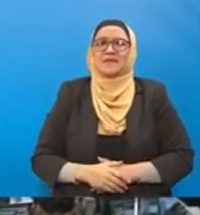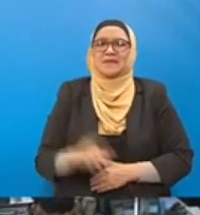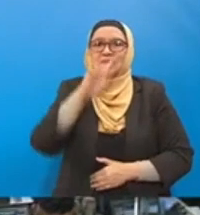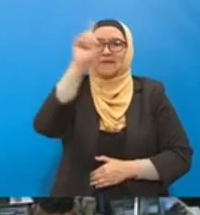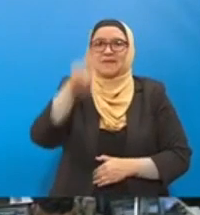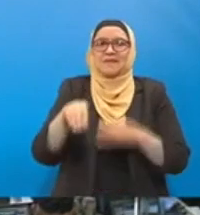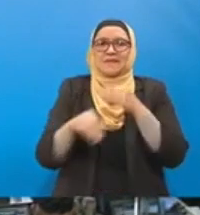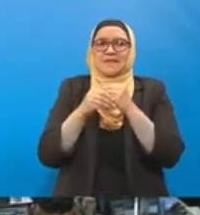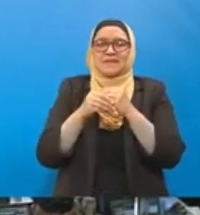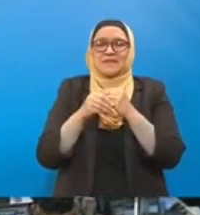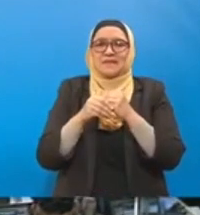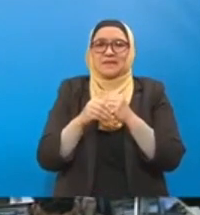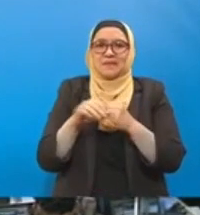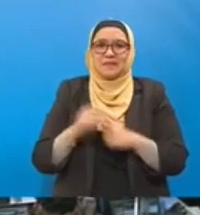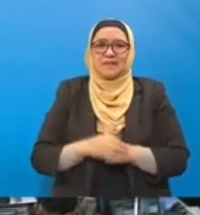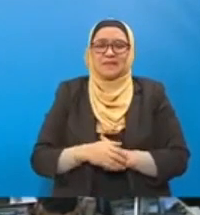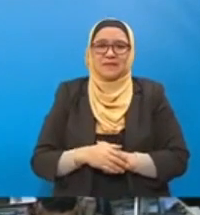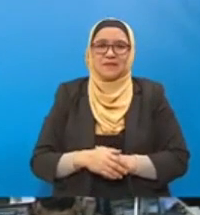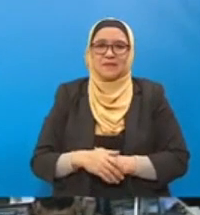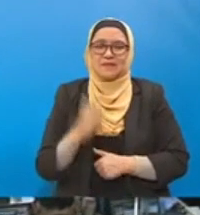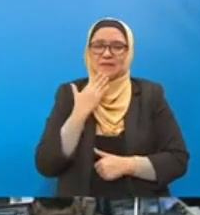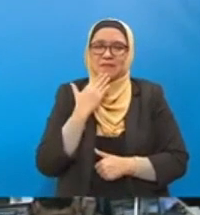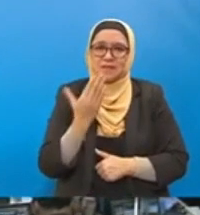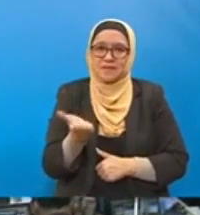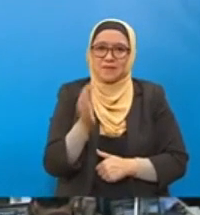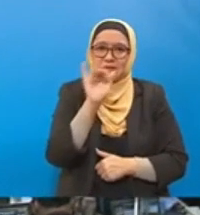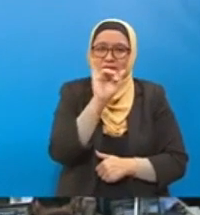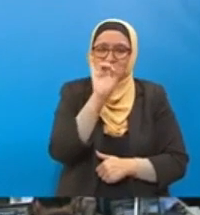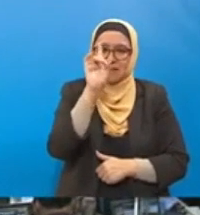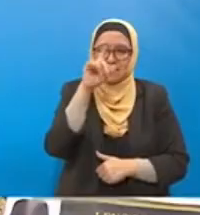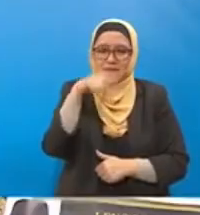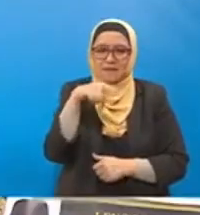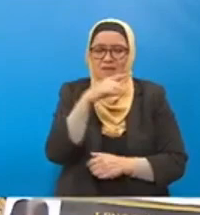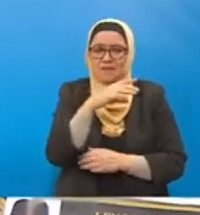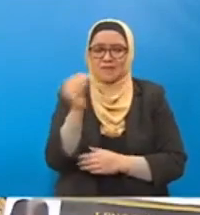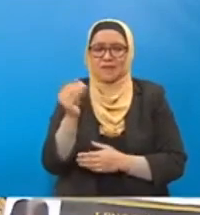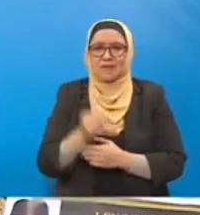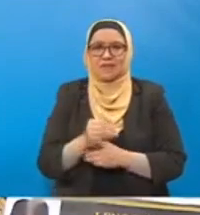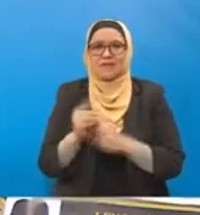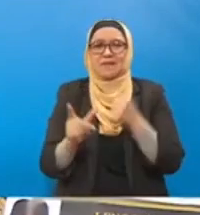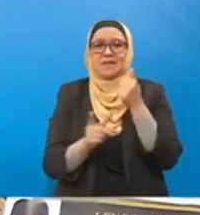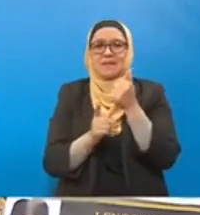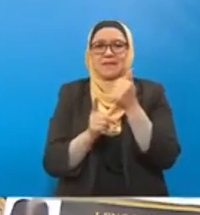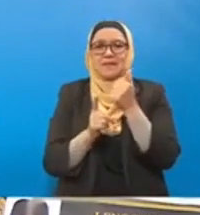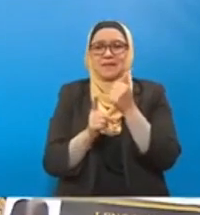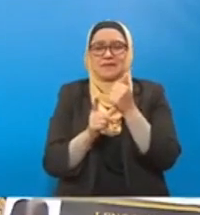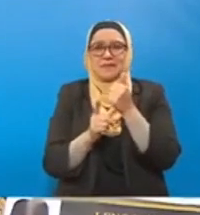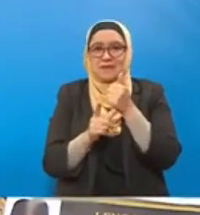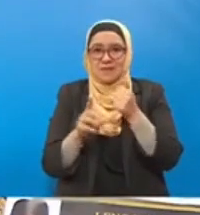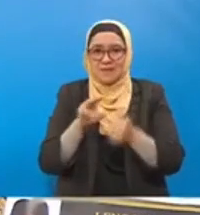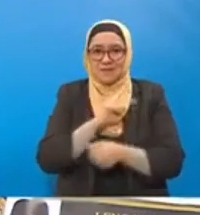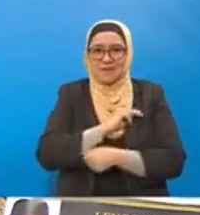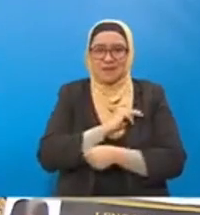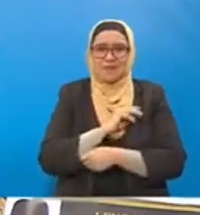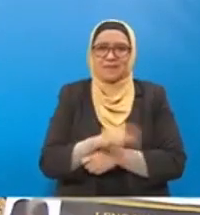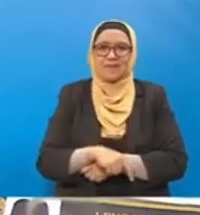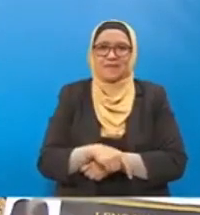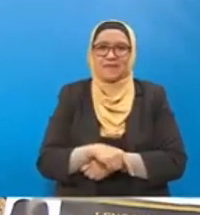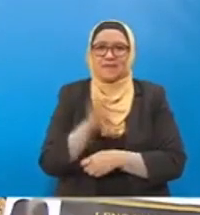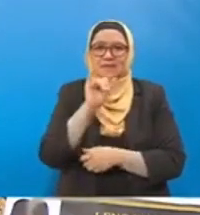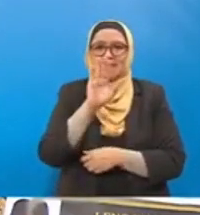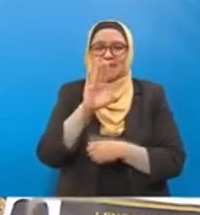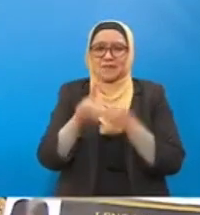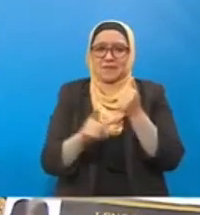Terima kasih, Tuan Indi Pertua dan Timbalan Menteri. Yang Mbak Timbalan Menteri di atas jawapan yang